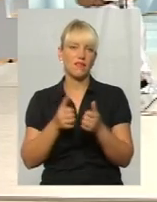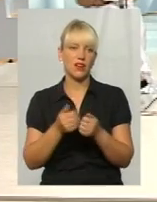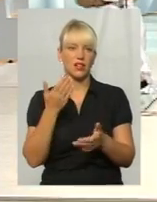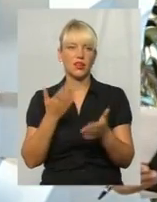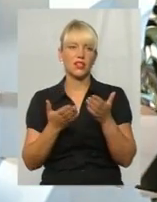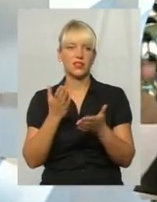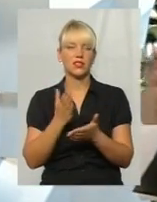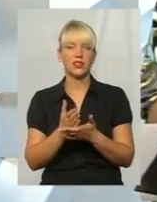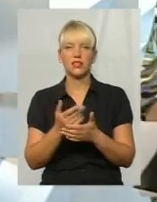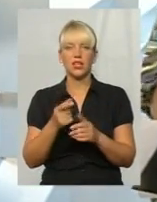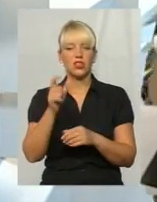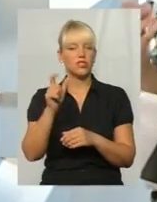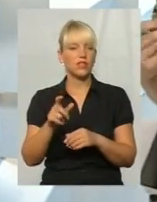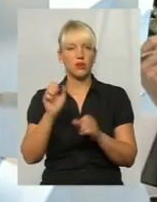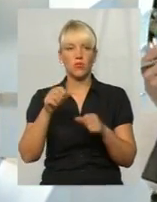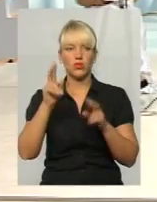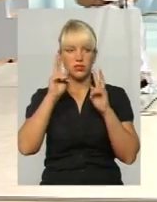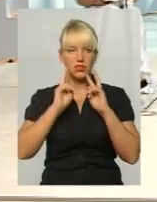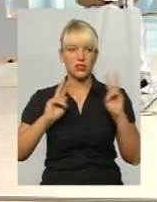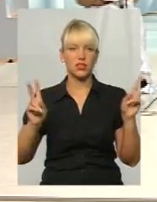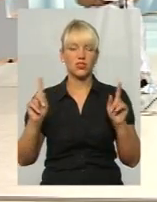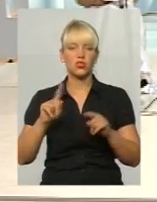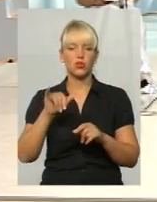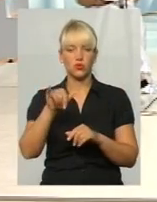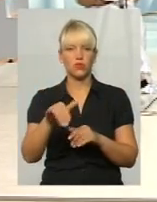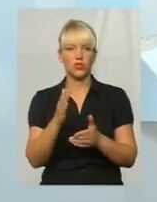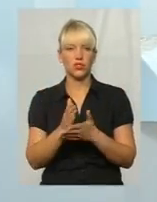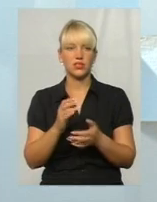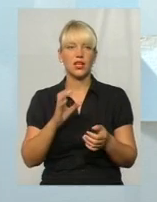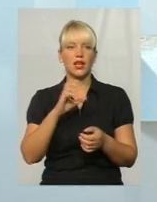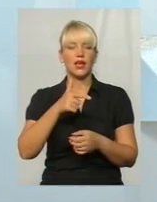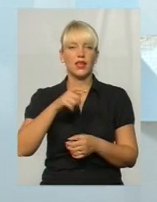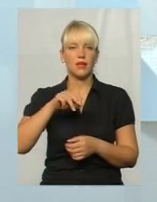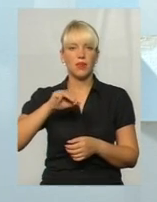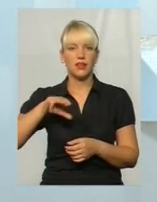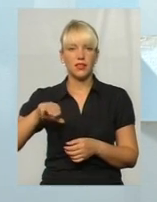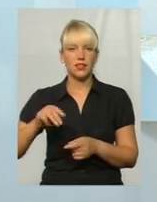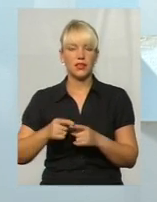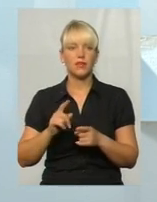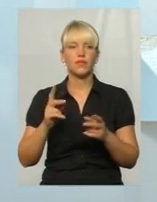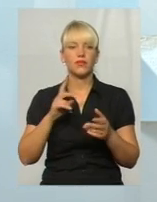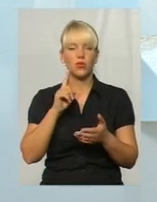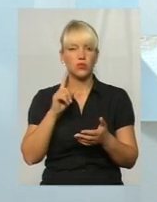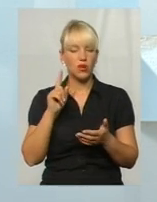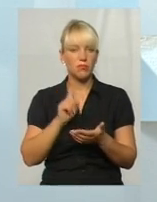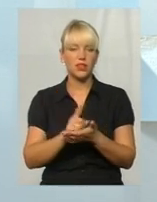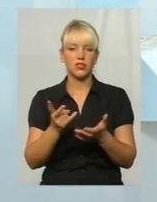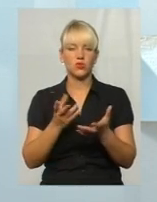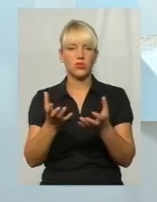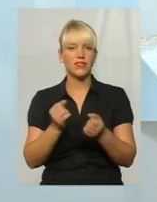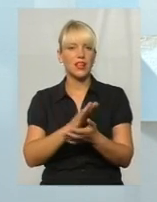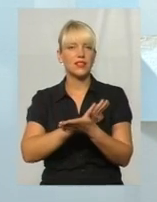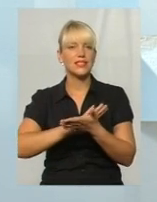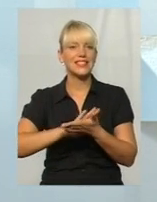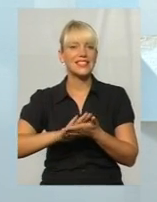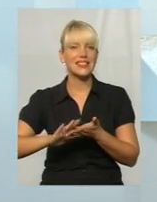Він міг і не знати, і людина могла не знати, що в неї є ця проблема. Звісно, він повинен взяти стерильний інструмент. Звісно, це